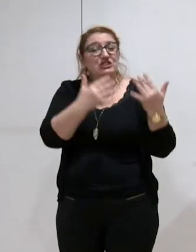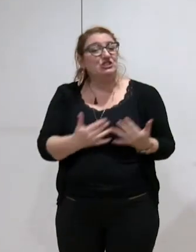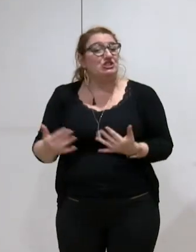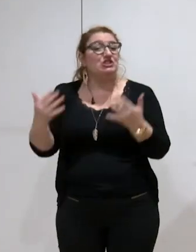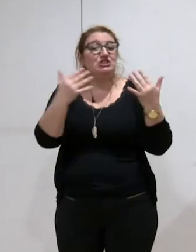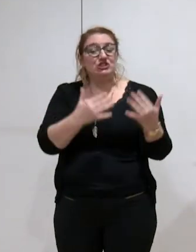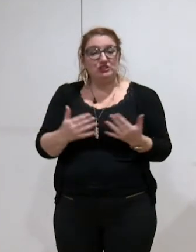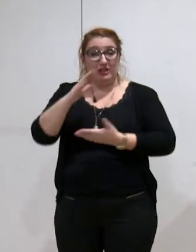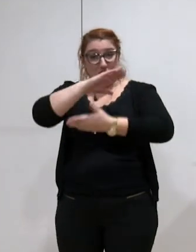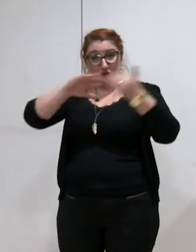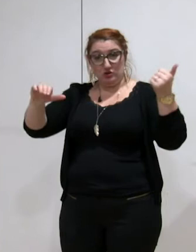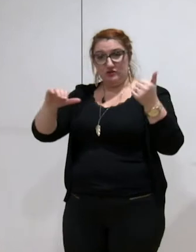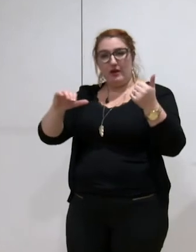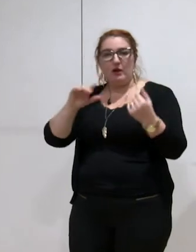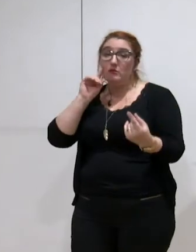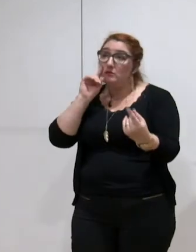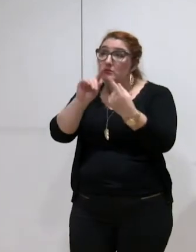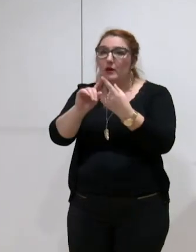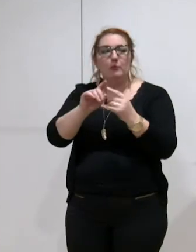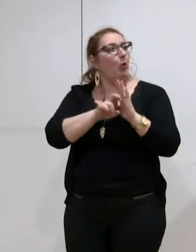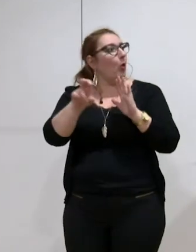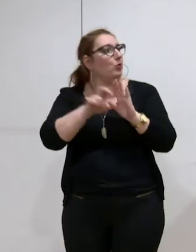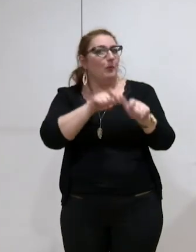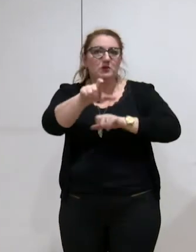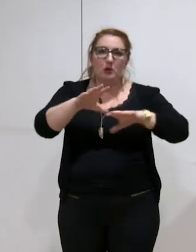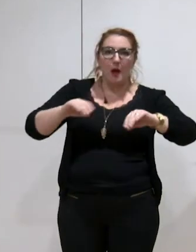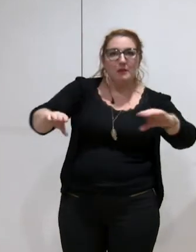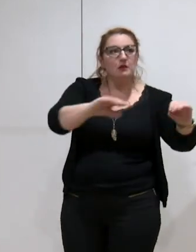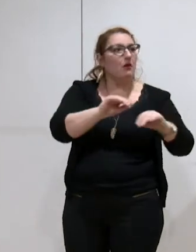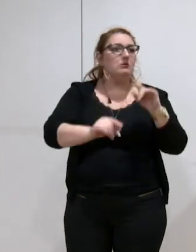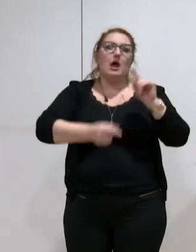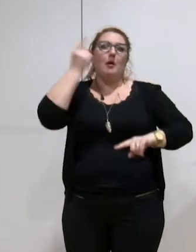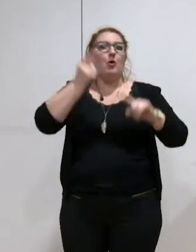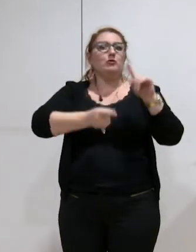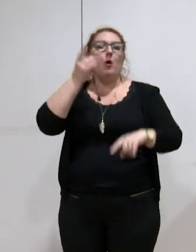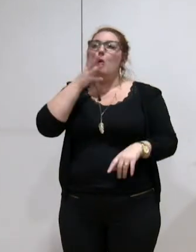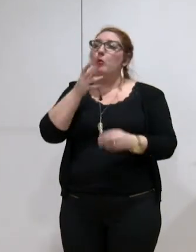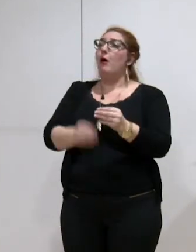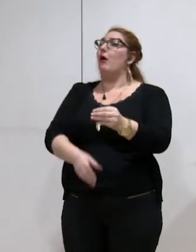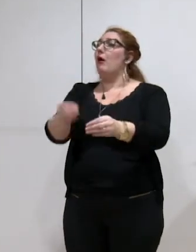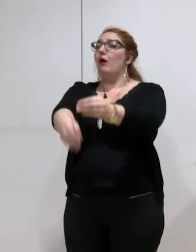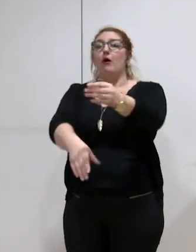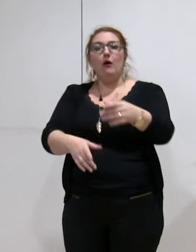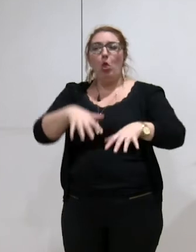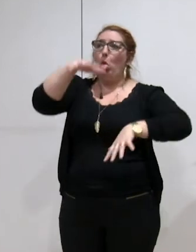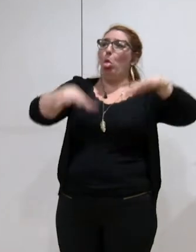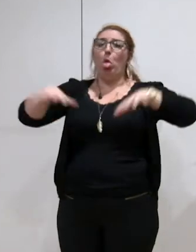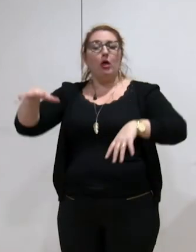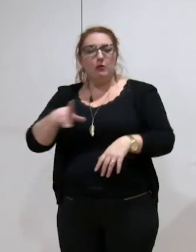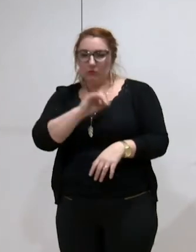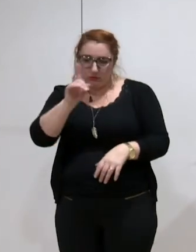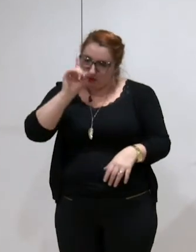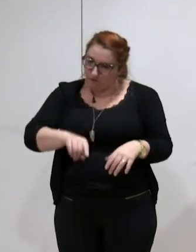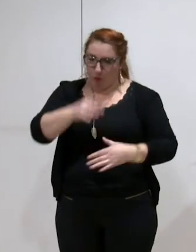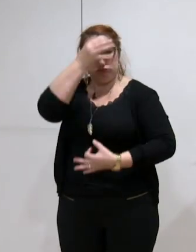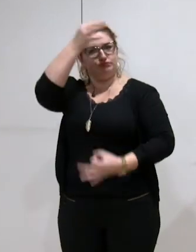de ces transferts est trop important pour Grenoble et le grenoblois pour que l'on se satisfasse, selon moi, de tant d'approximation. Je vous remercie,